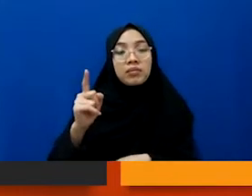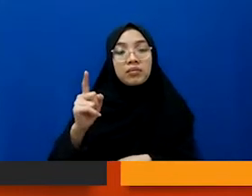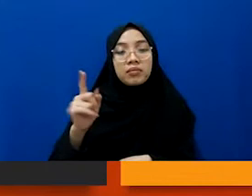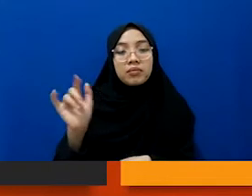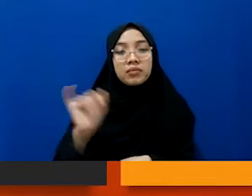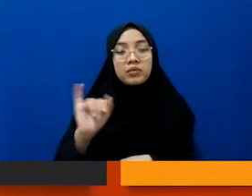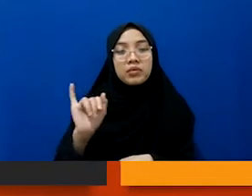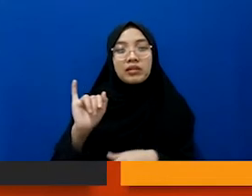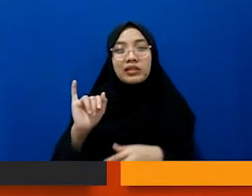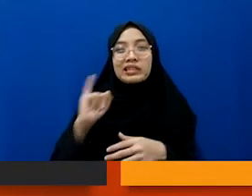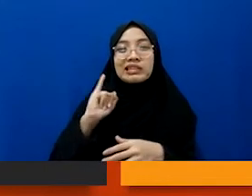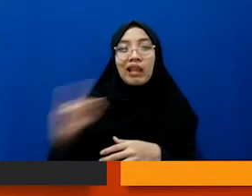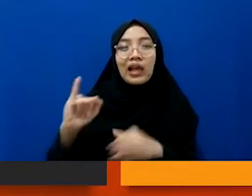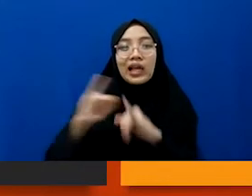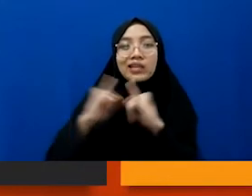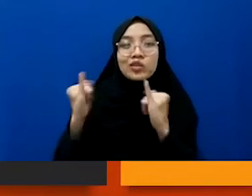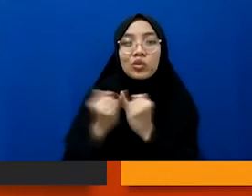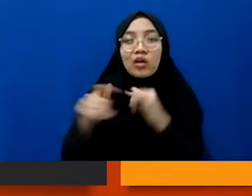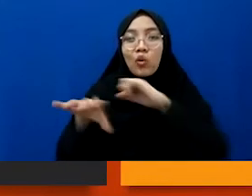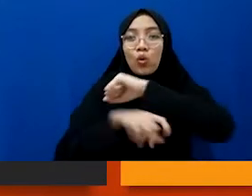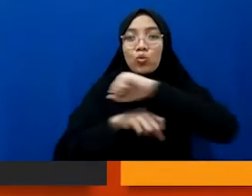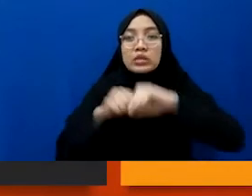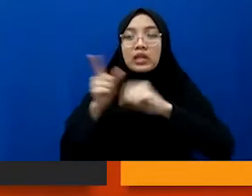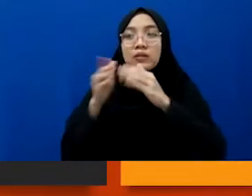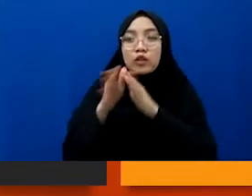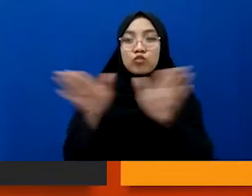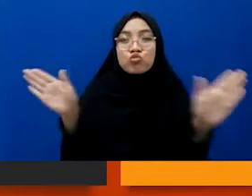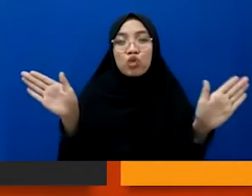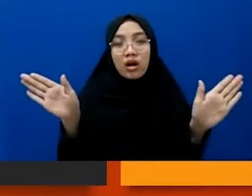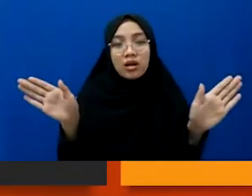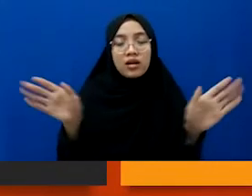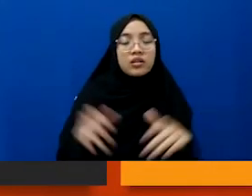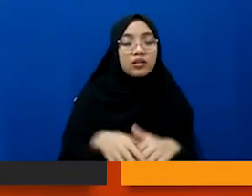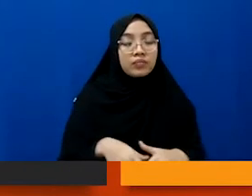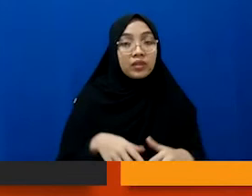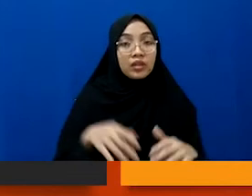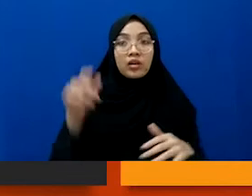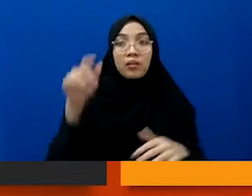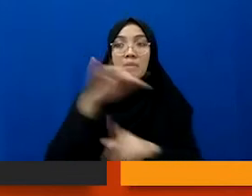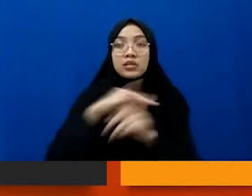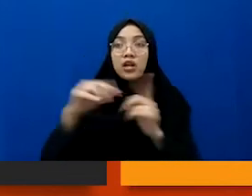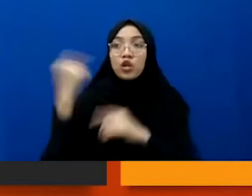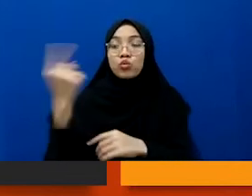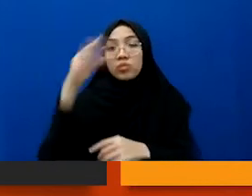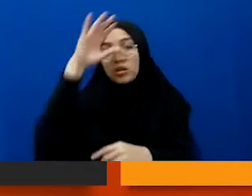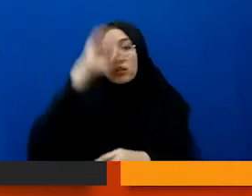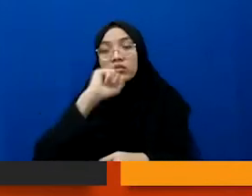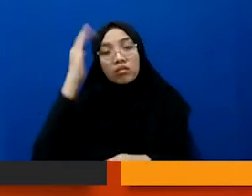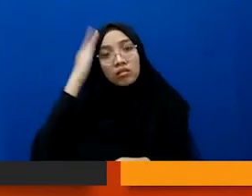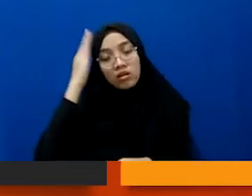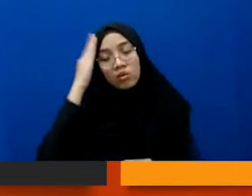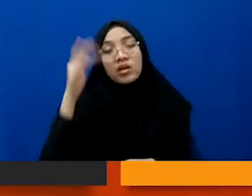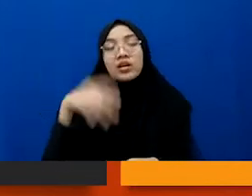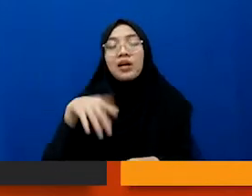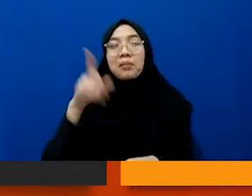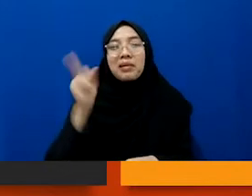boroknya institusi karena ada korupsi jadi kebuka publik jadi tahu artinya tidak sedikit orang yang